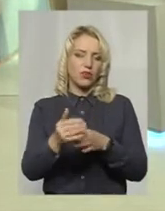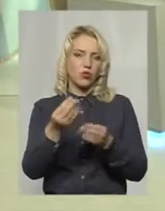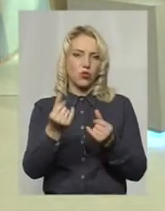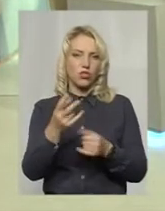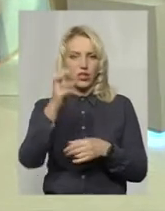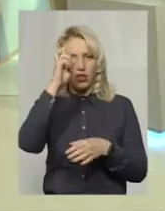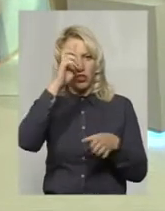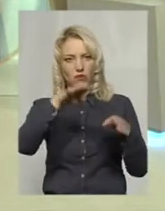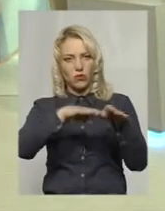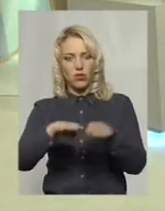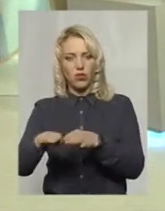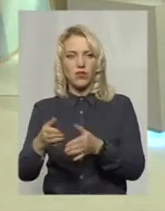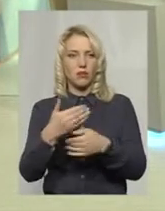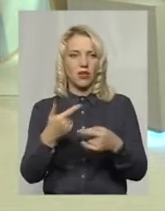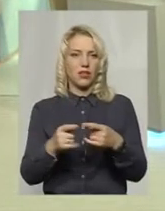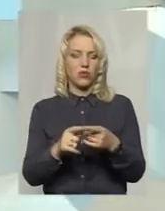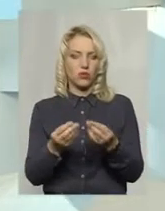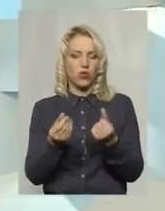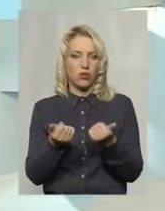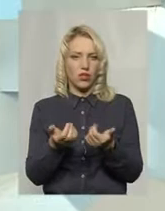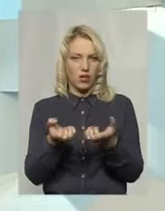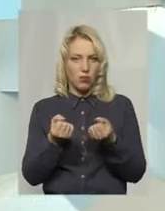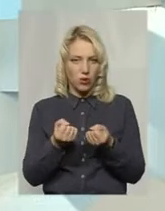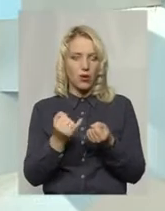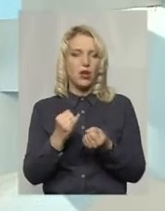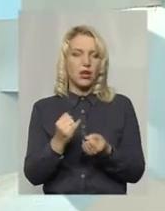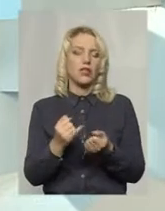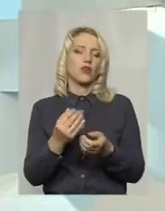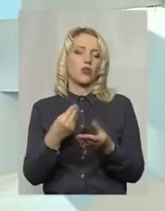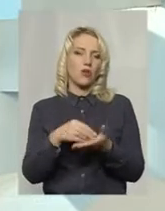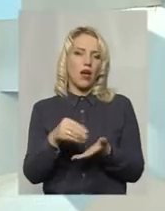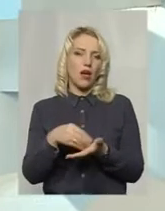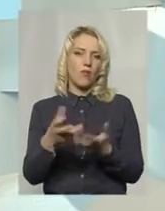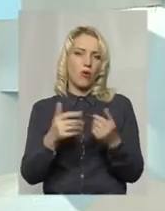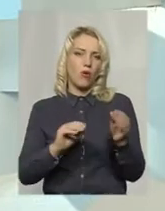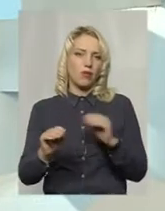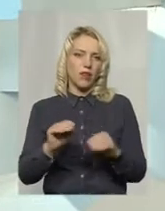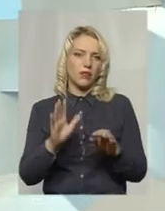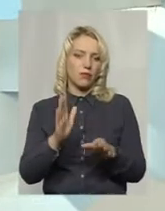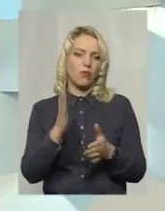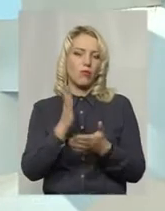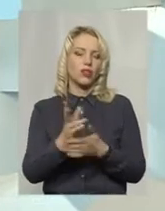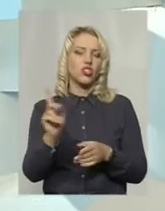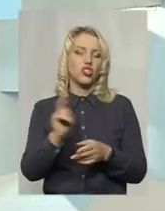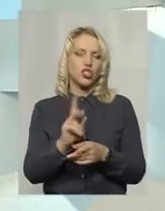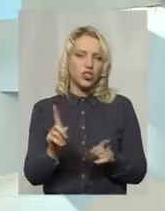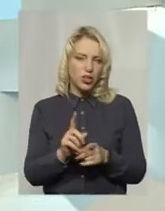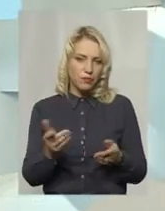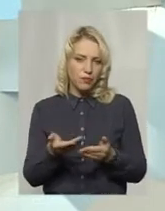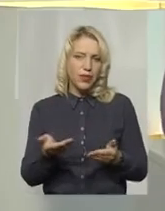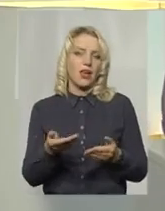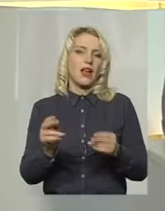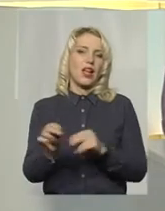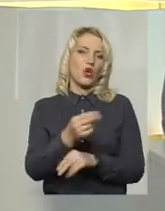державному рівні. І ми їх отримаємо, ці кошти, і купляємо обладнання, і будемо мати чим лікувати і діагностувати наші пацієнтів.